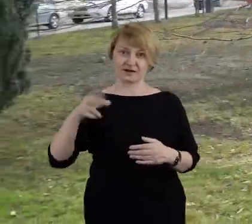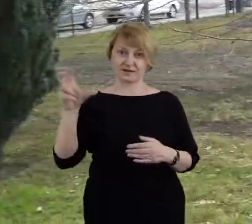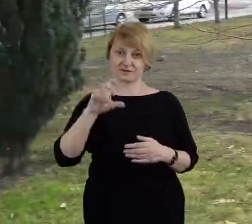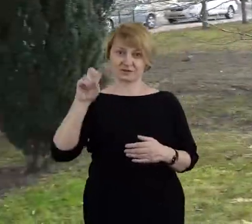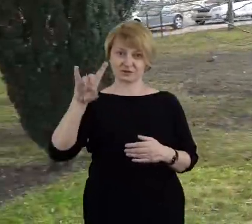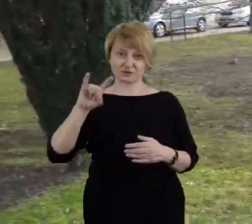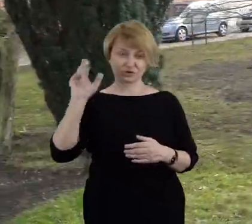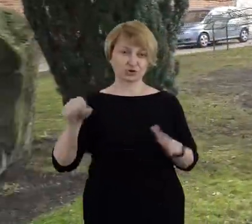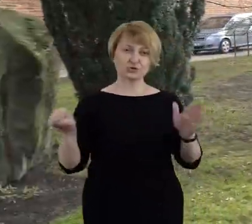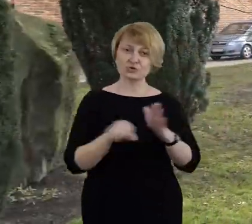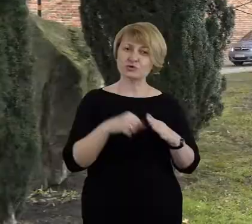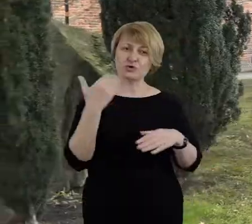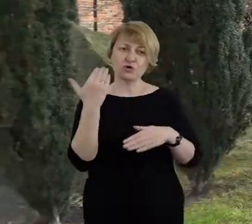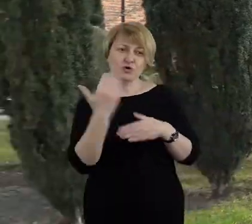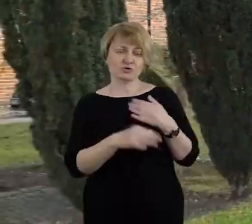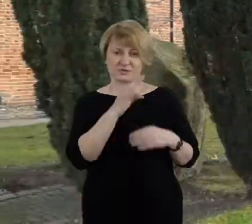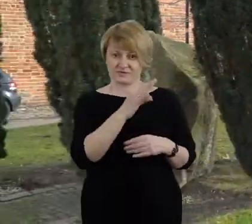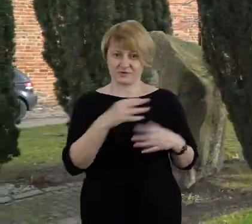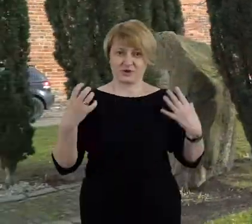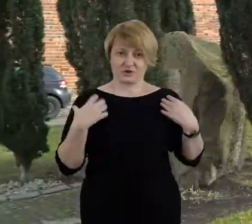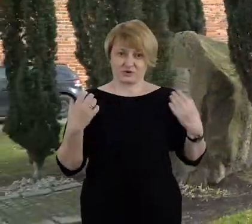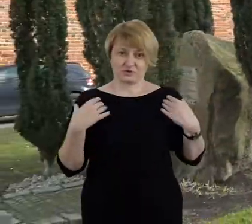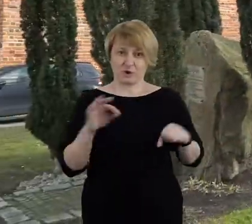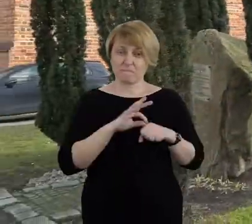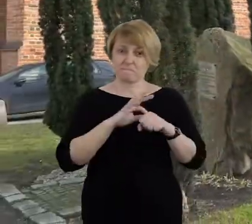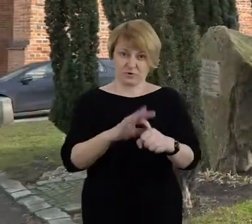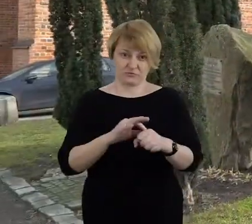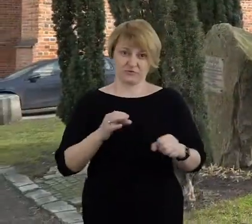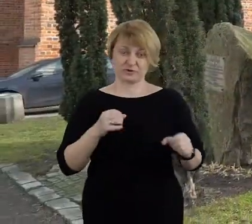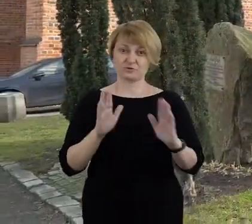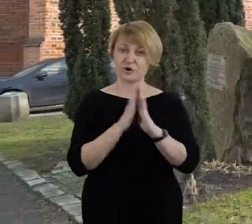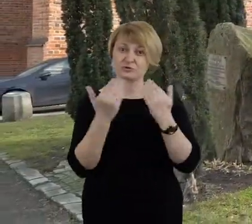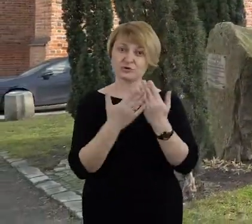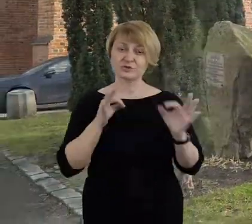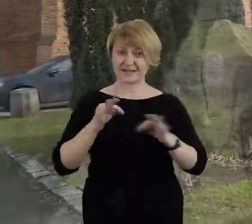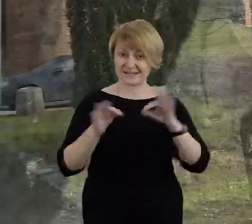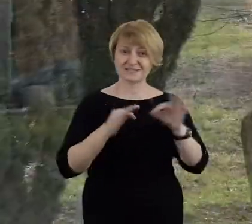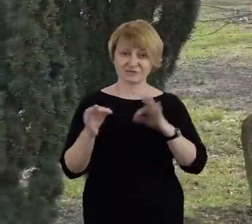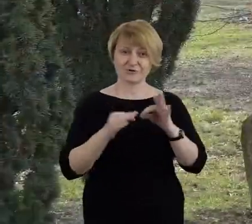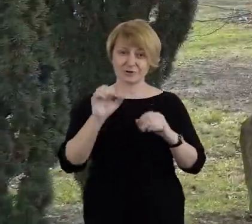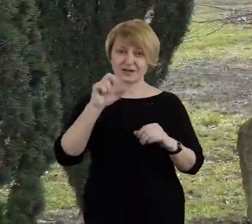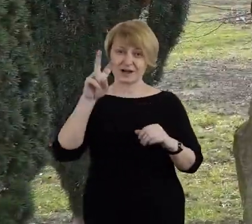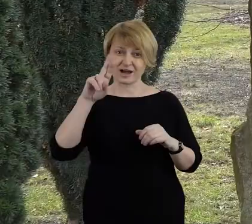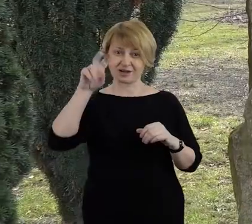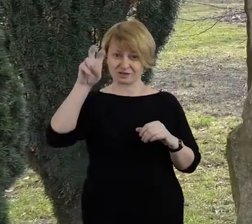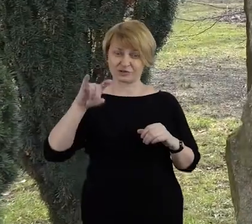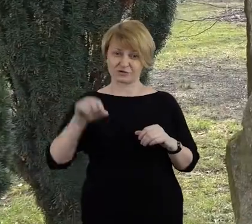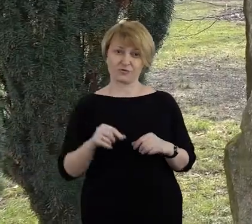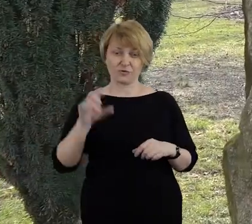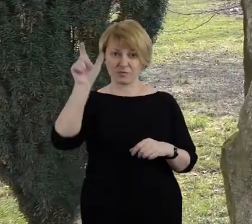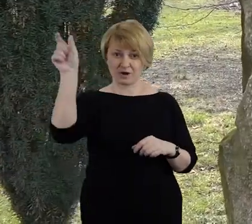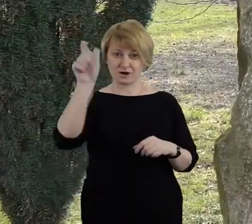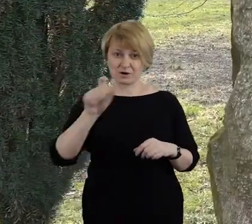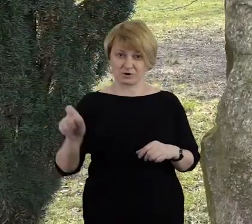momentu intensywnie do końca swojego życia. Prowadziła archiwum rodła, które zostało